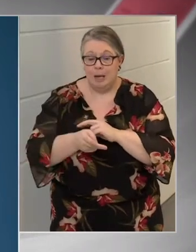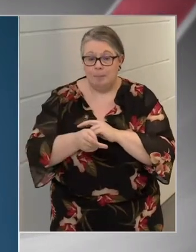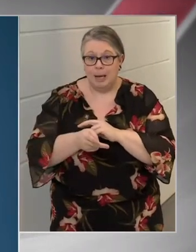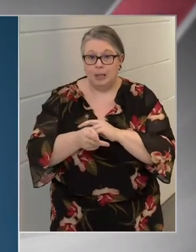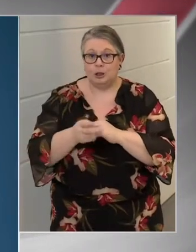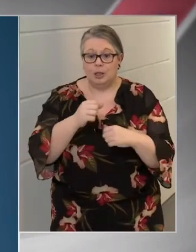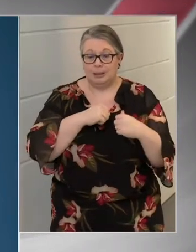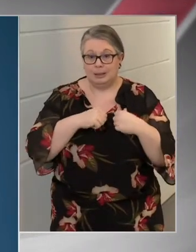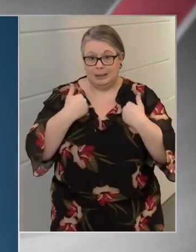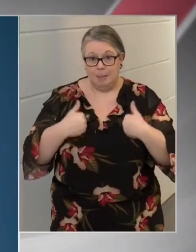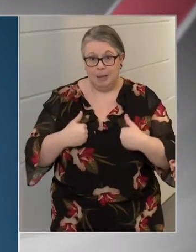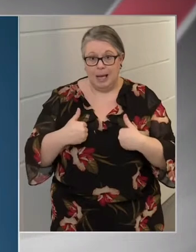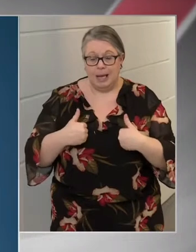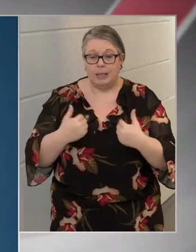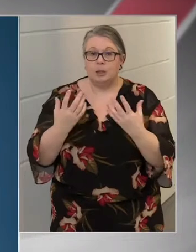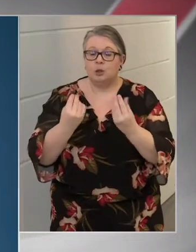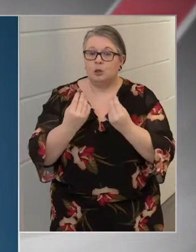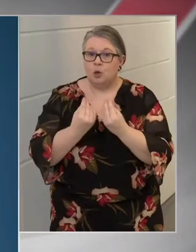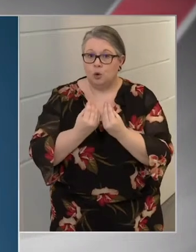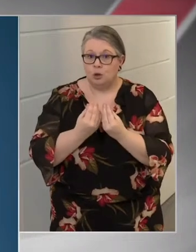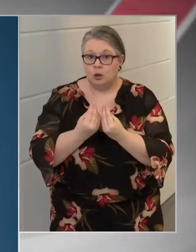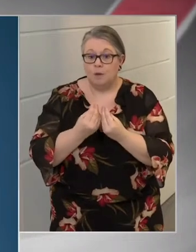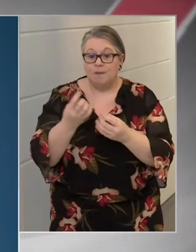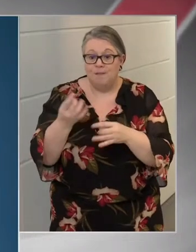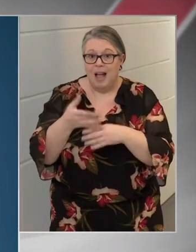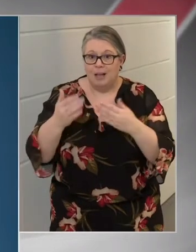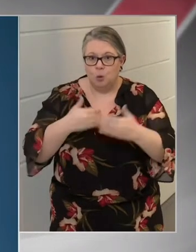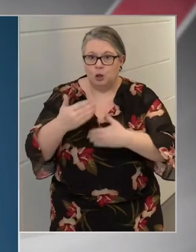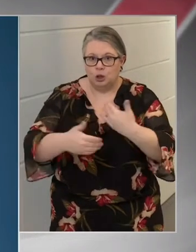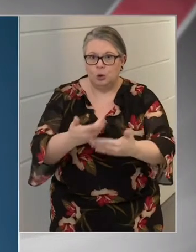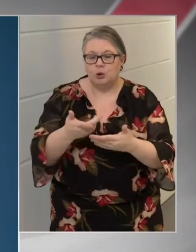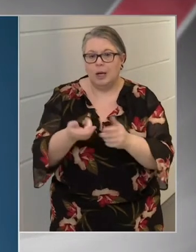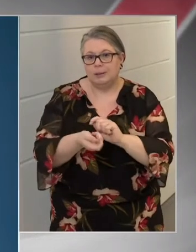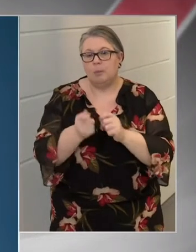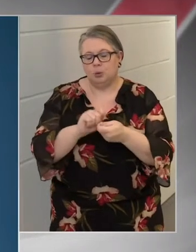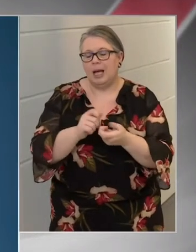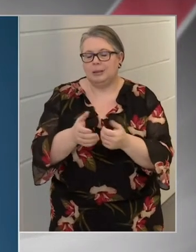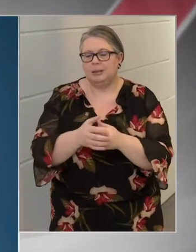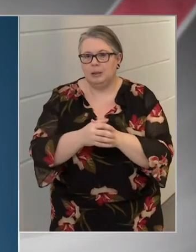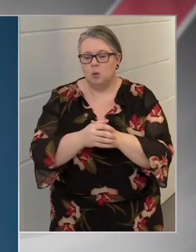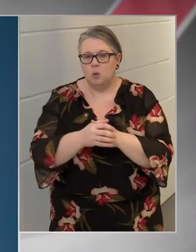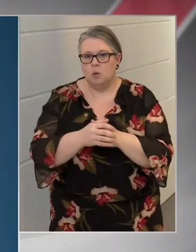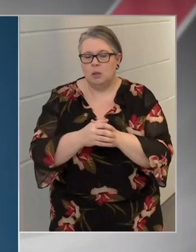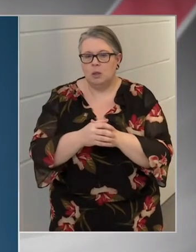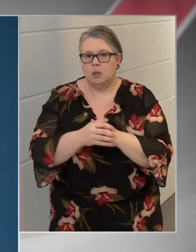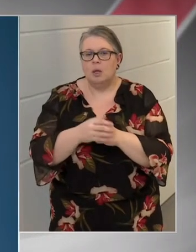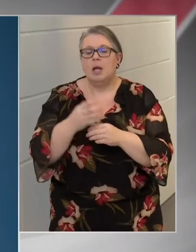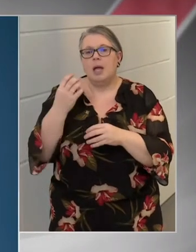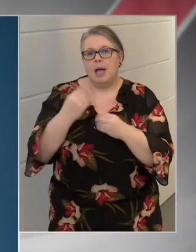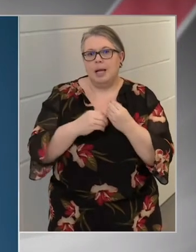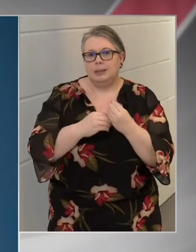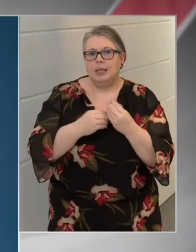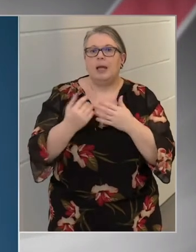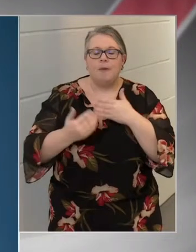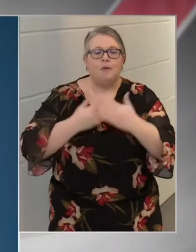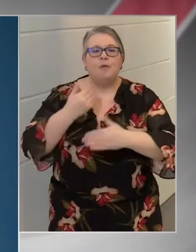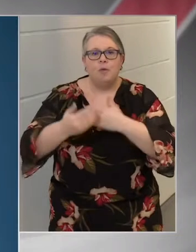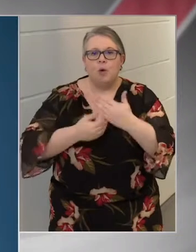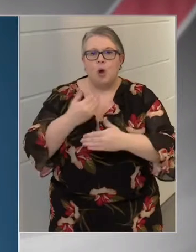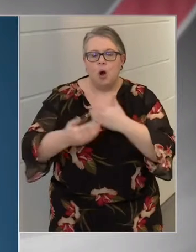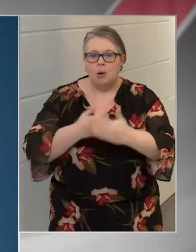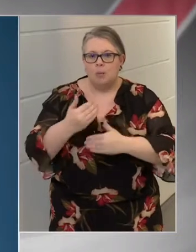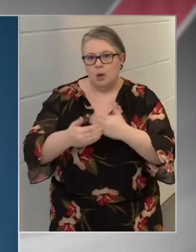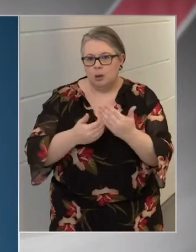egyéneket jelentősen felgyorsította ez a mutáció. Ezért egy folyamatos